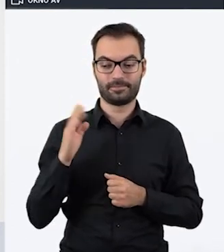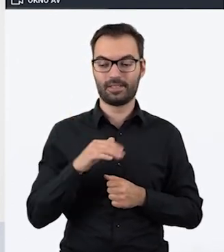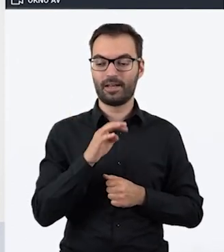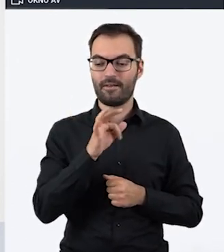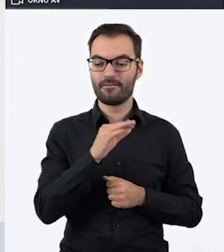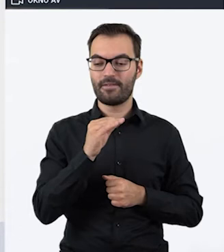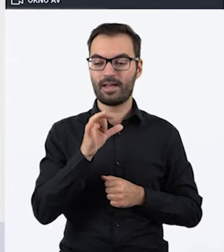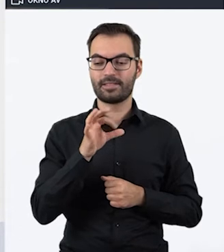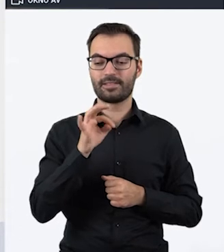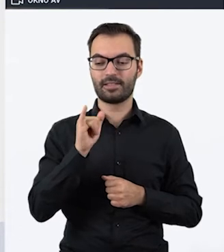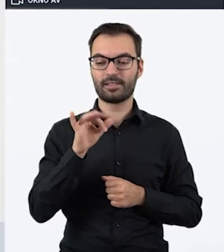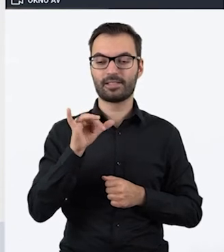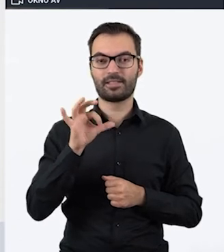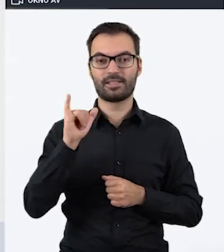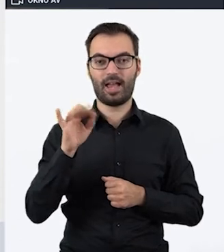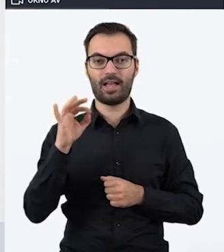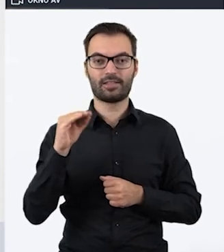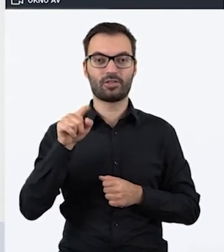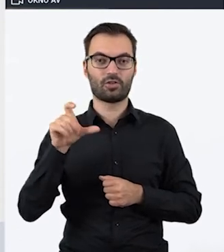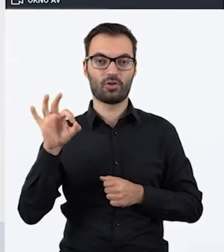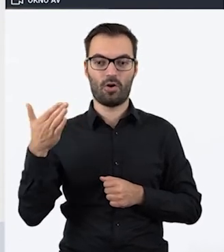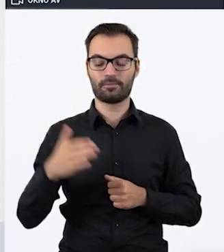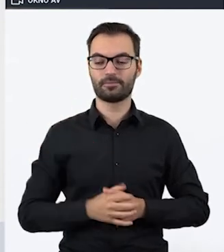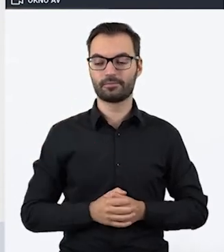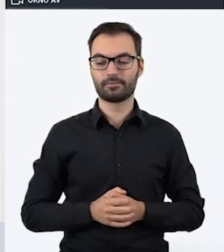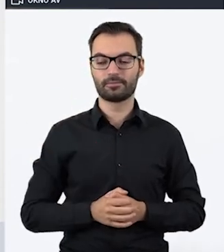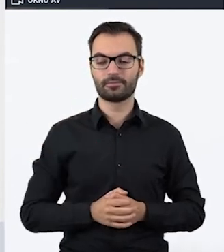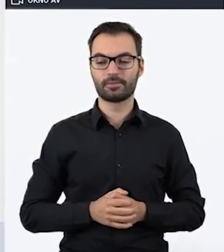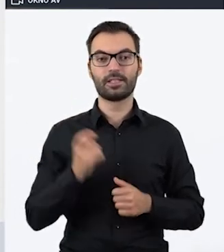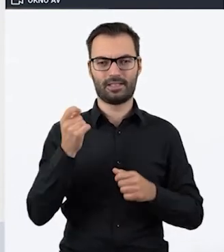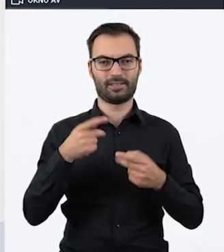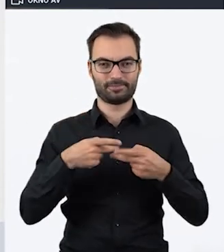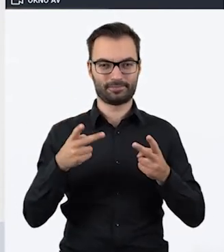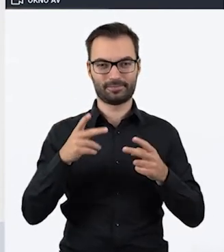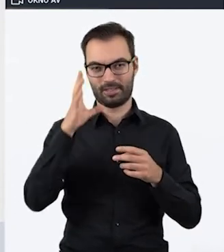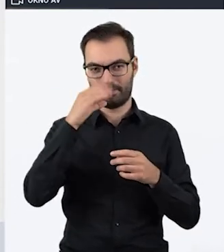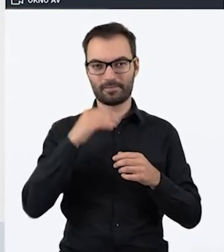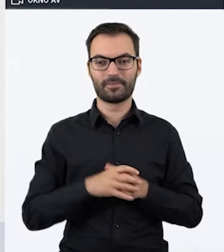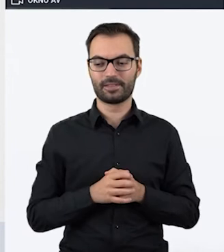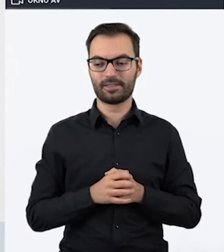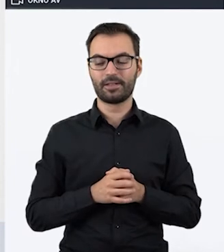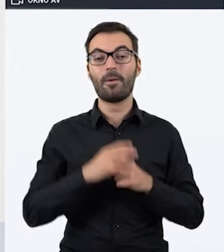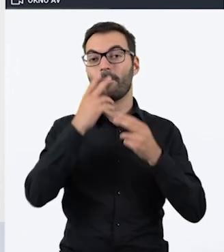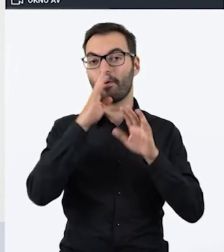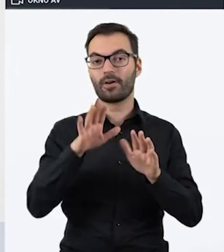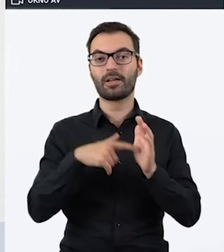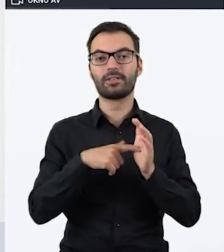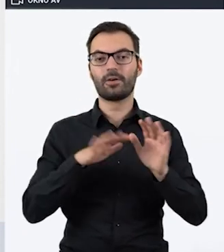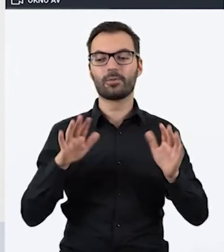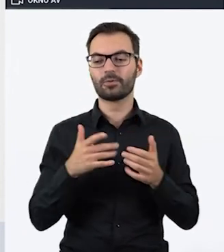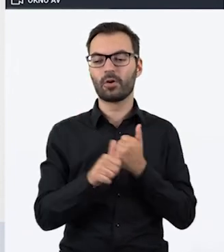.com. Już momencik, za chwilkę udostępnię ekran i pokażę w skrócie,